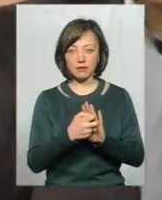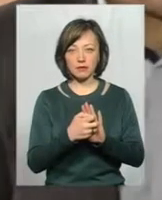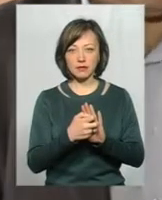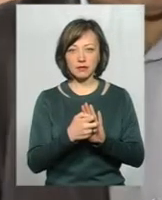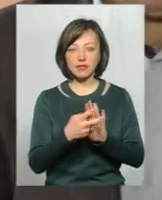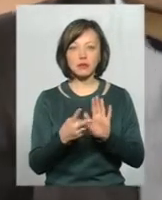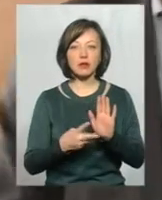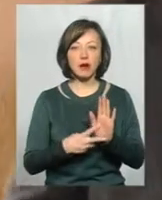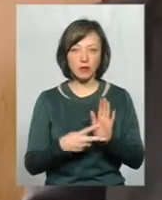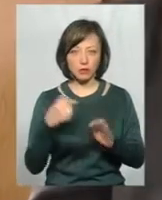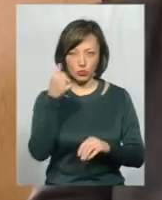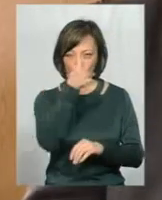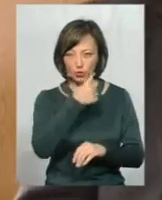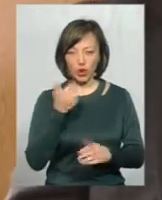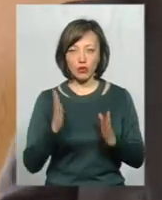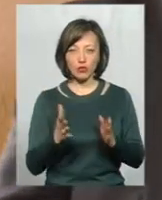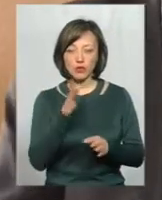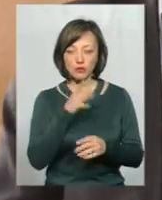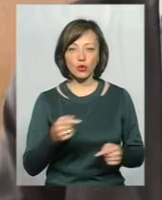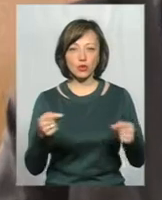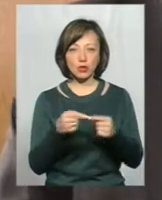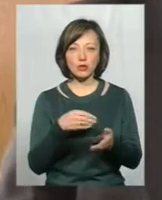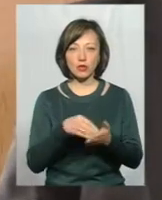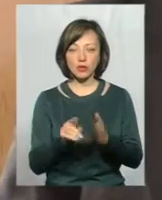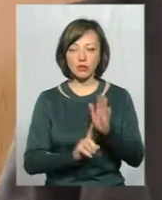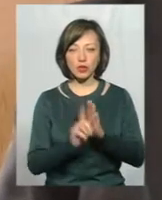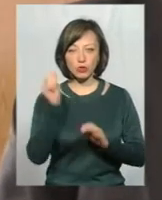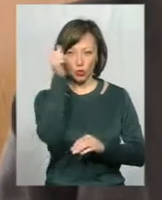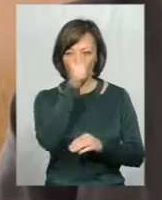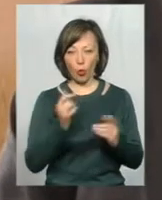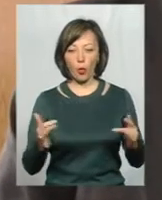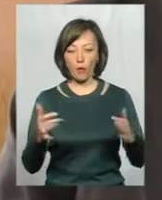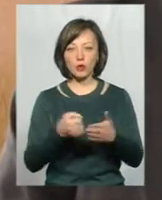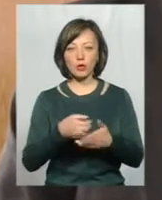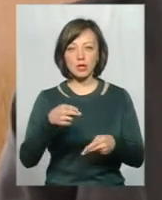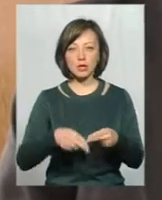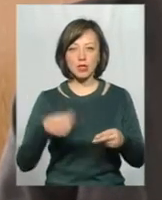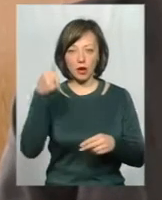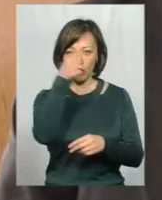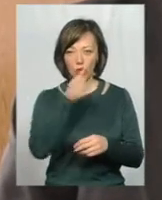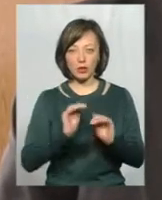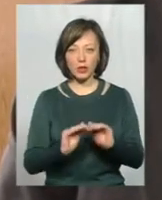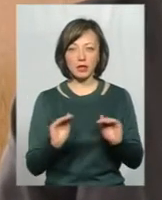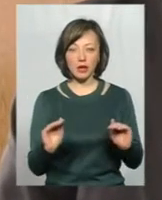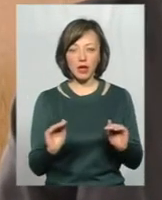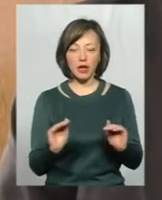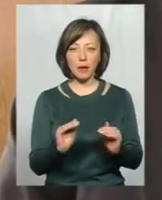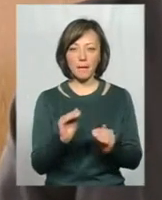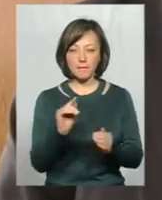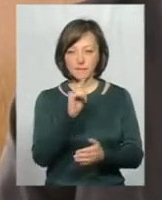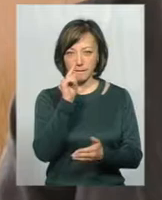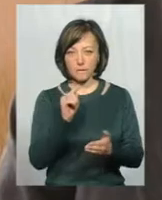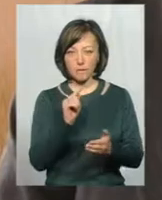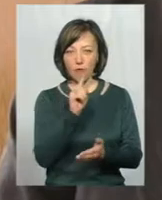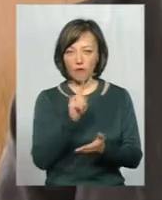Якщо він буде своєчасно закуплений на початку року, охопити до кінця року дітей, які підлягають щорічній